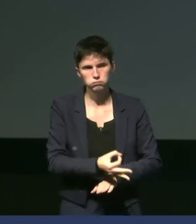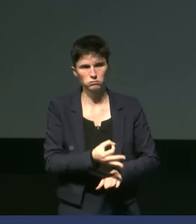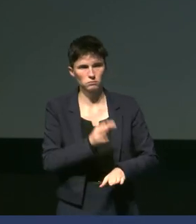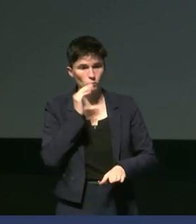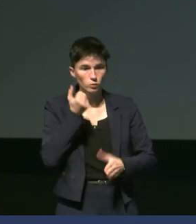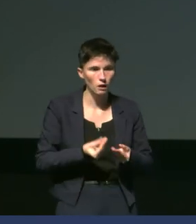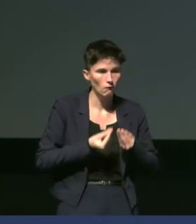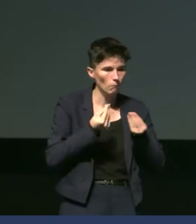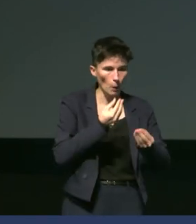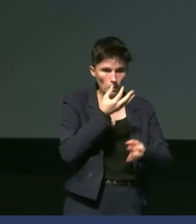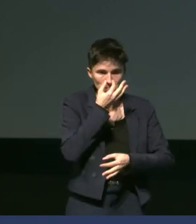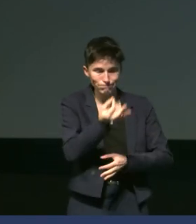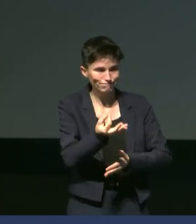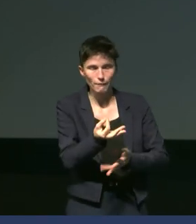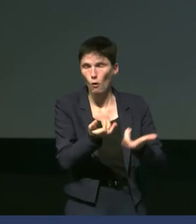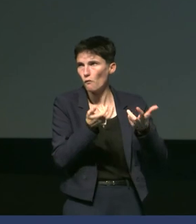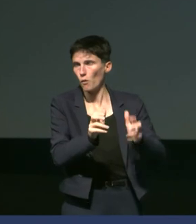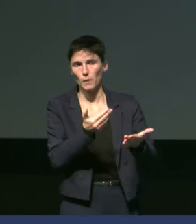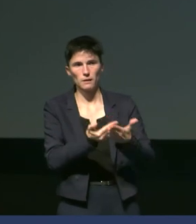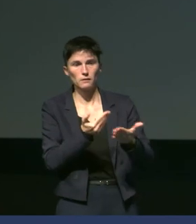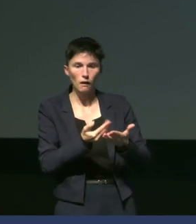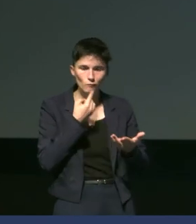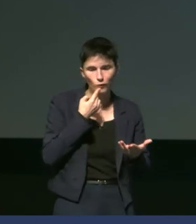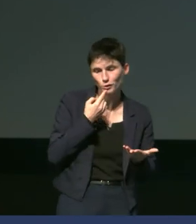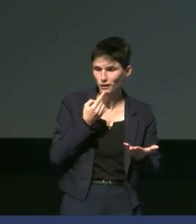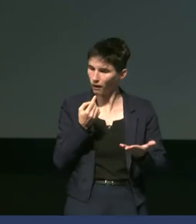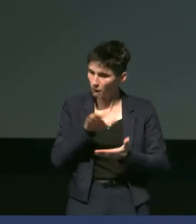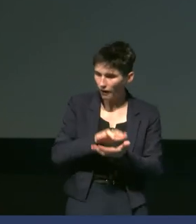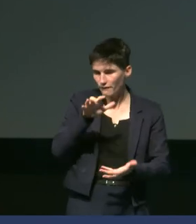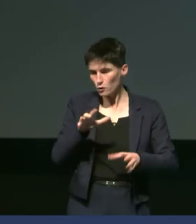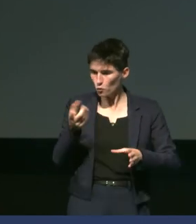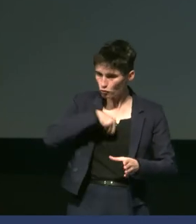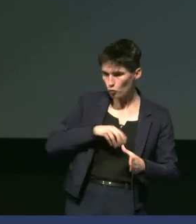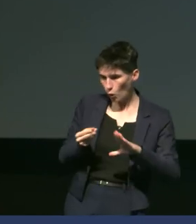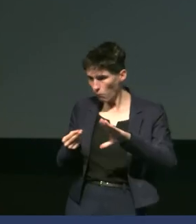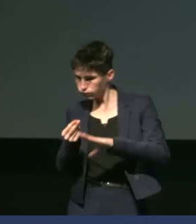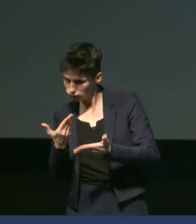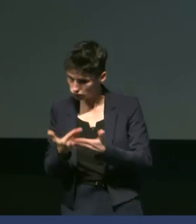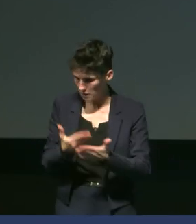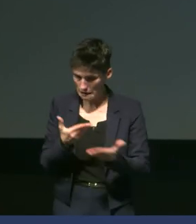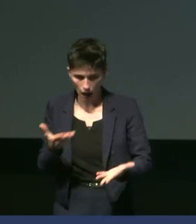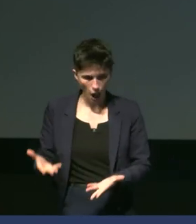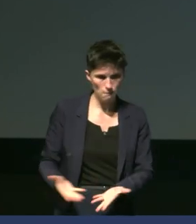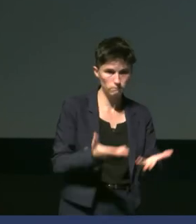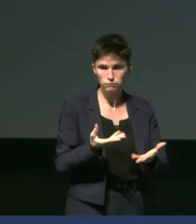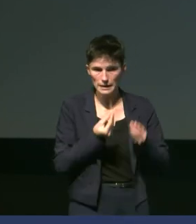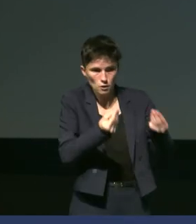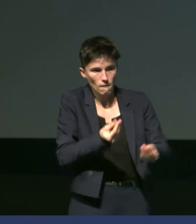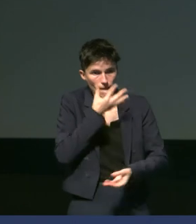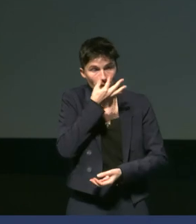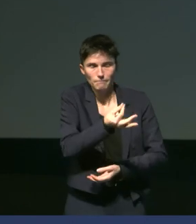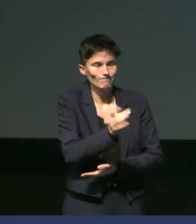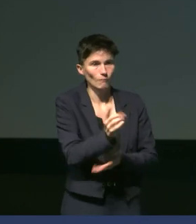individus en échec.'est la dernière chose qu'on veut, c'est de manipuler des individus qui ne reviendront pas sur le nid et de mettre des individus en échec, c'est vraiment